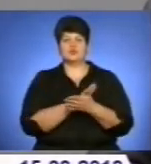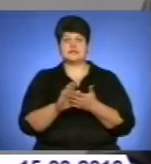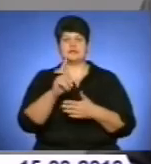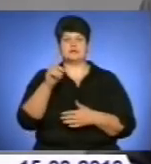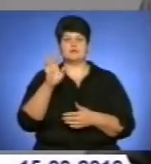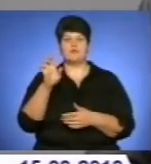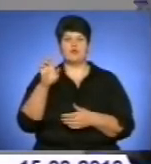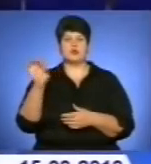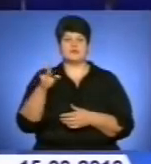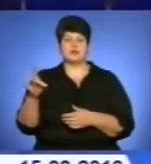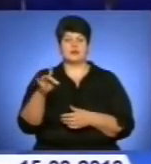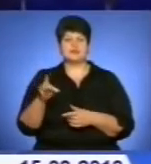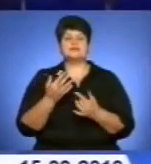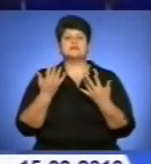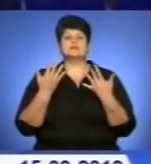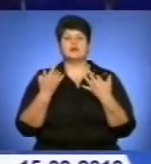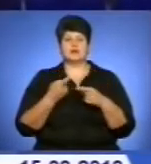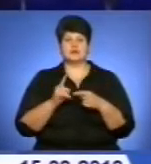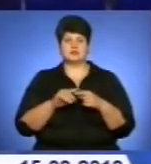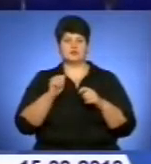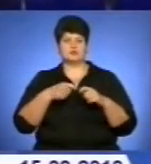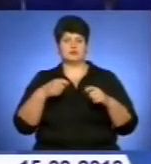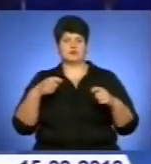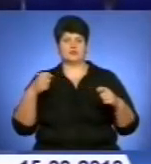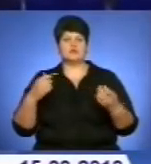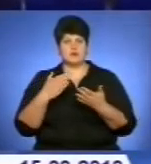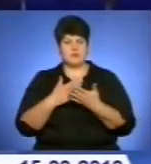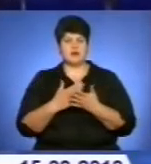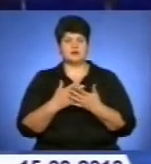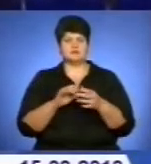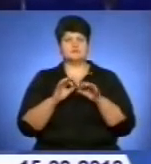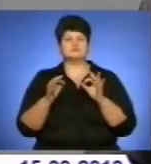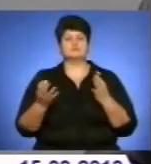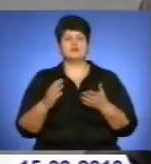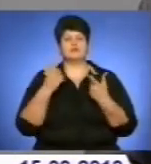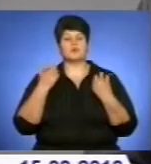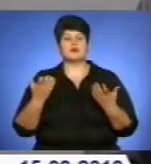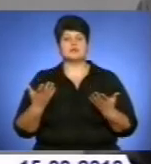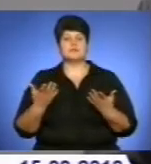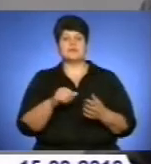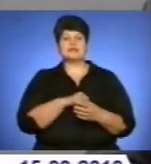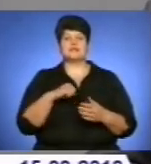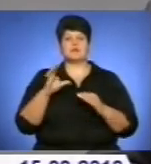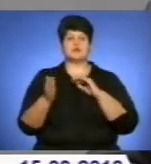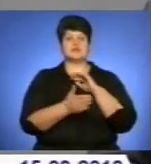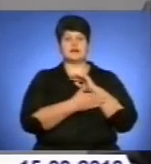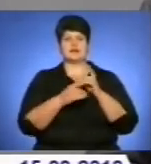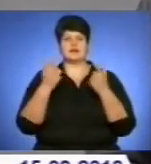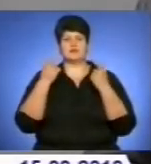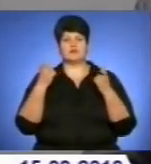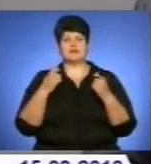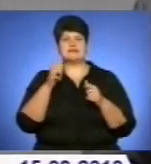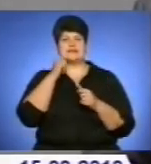доручення відповідним Міністерствам оборони. Зараз виходить важка техніка золочова військової частини для того, щоб